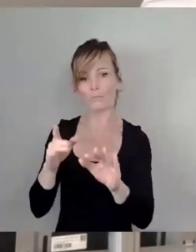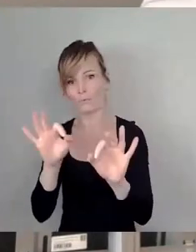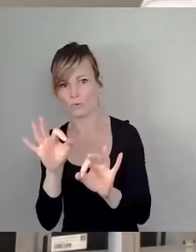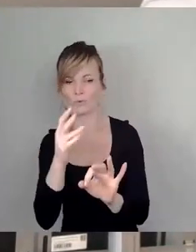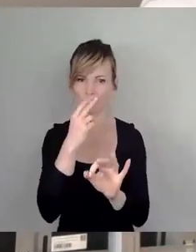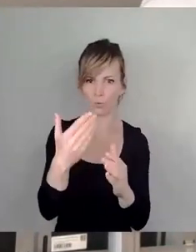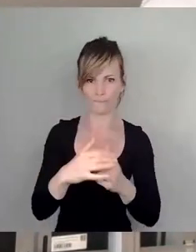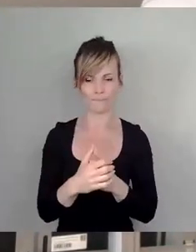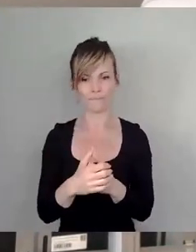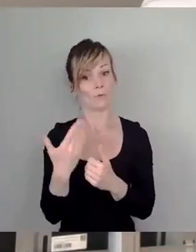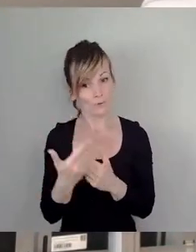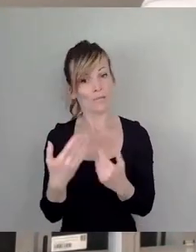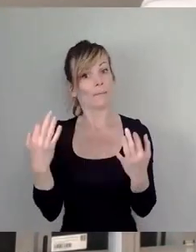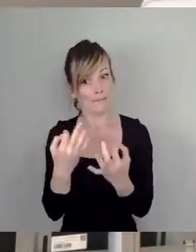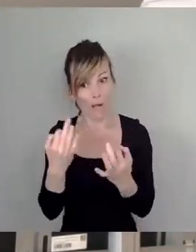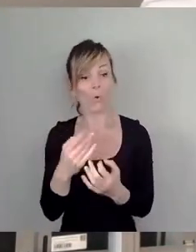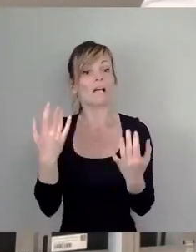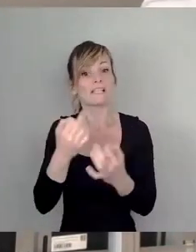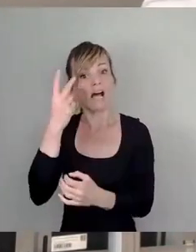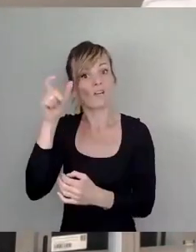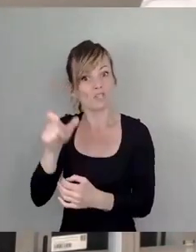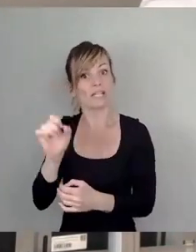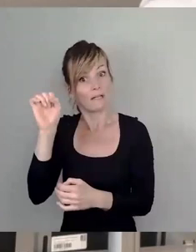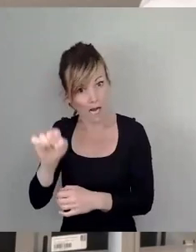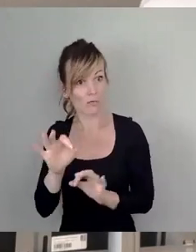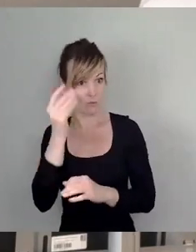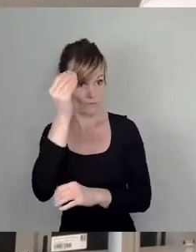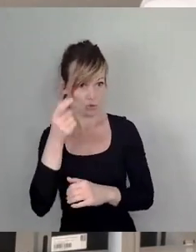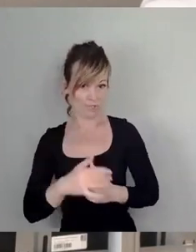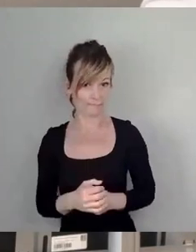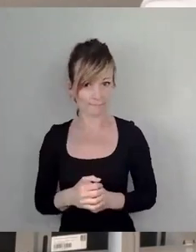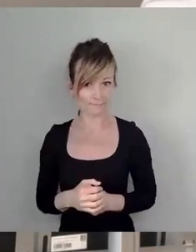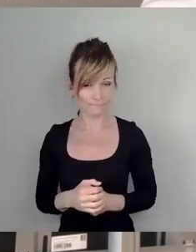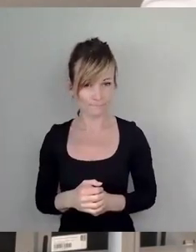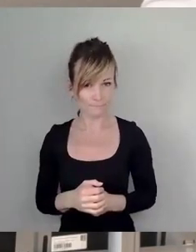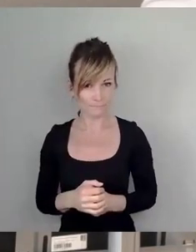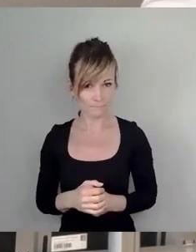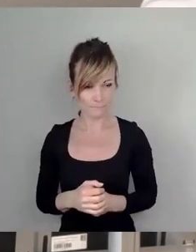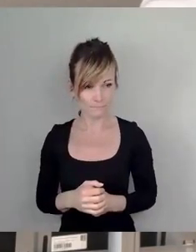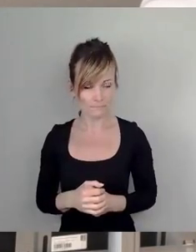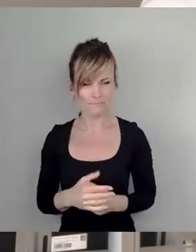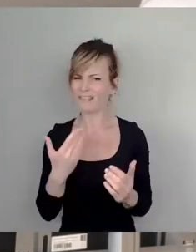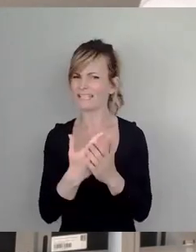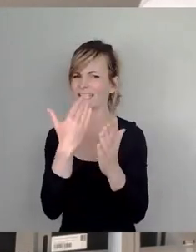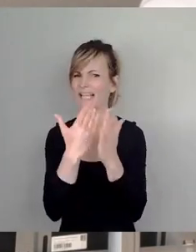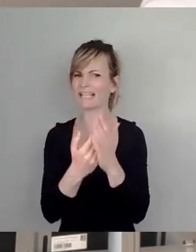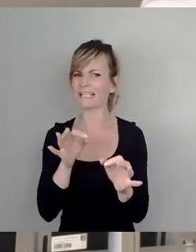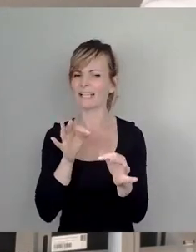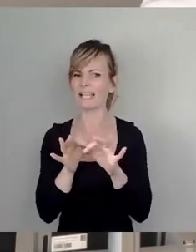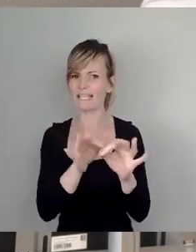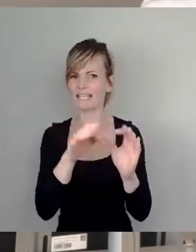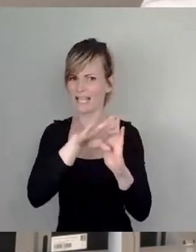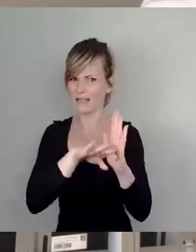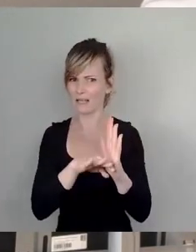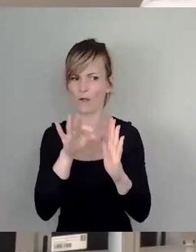braucht man vermutlich ein Sachverständnis. Das kann ich mir gut vorstellen. Aber diese Richtlinie gilt überhaupt nicht in der Kommune, sondern